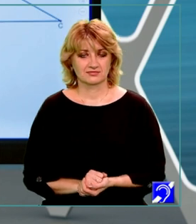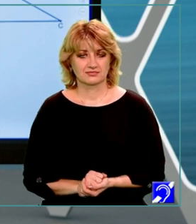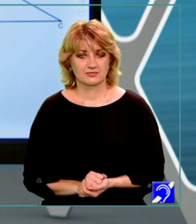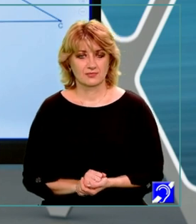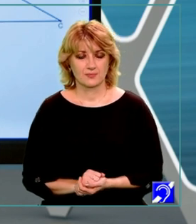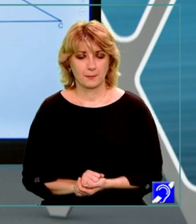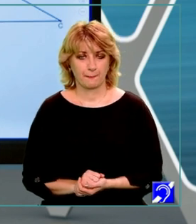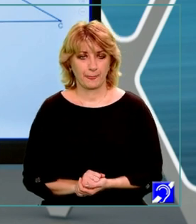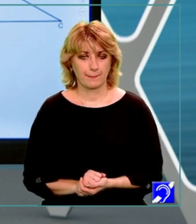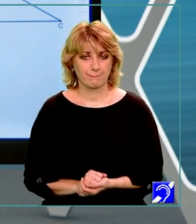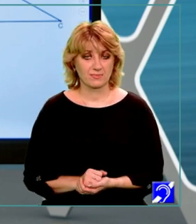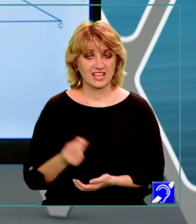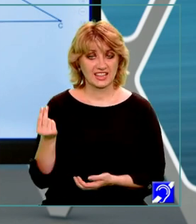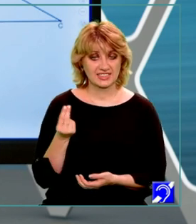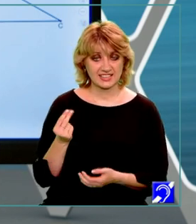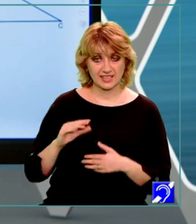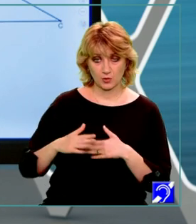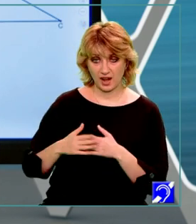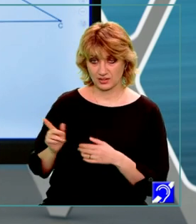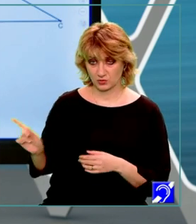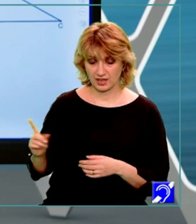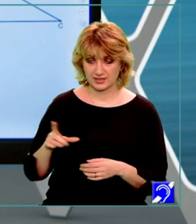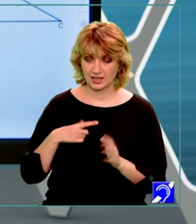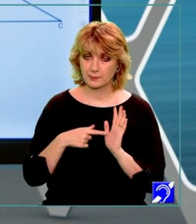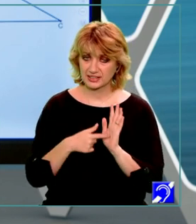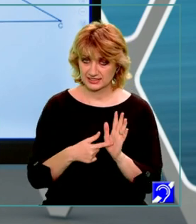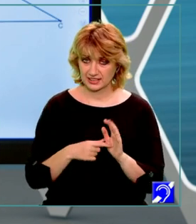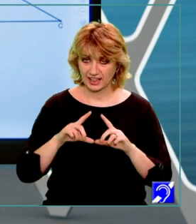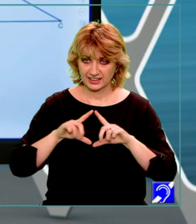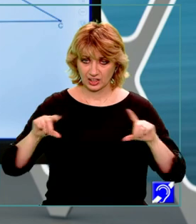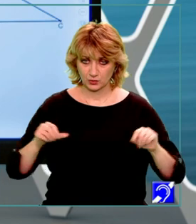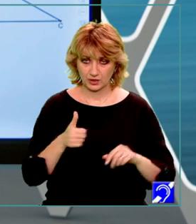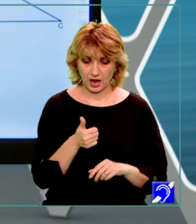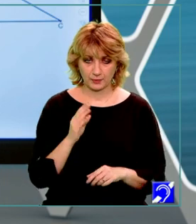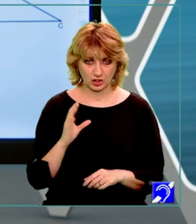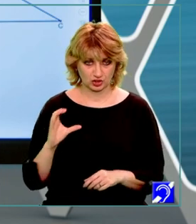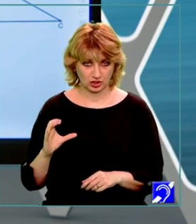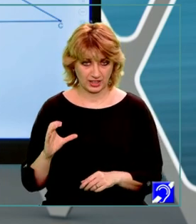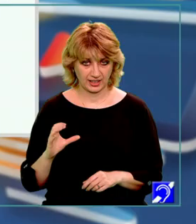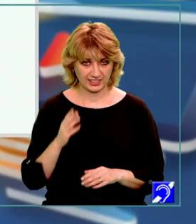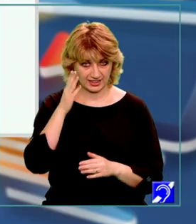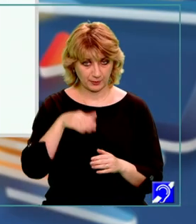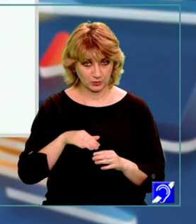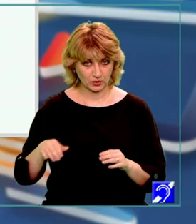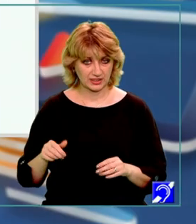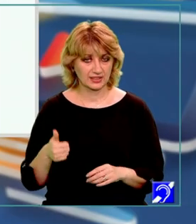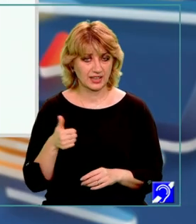în figura alăturată este reprezentat triunghiul ABC dreptunghic în A